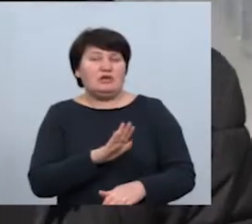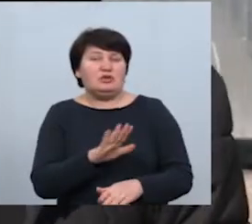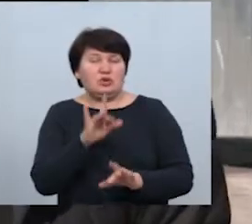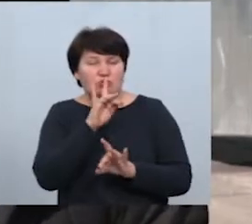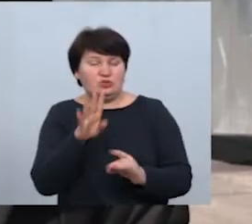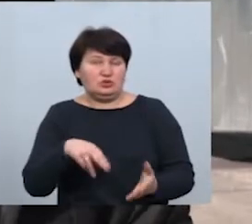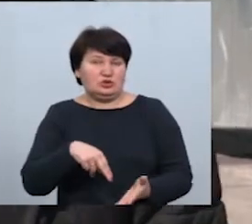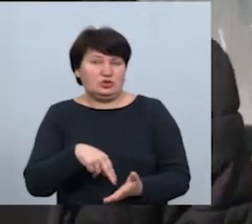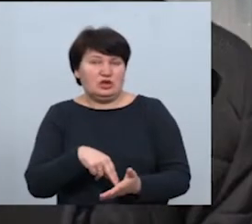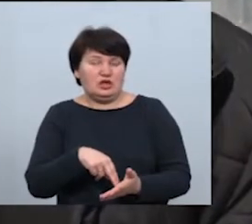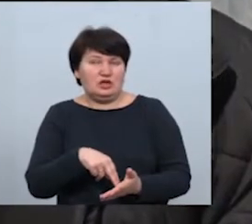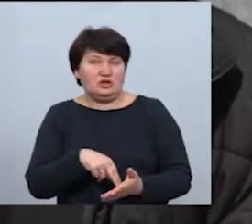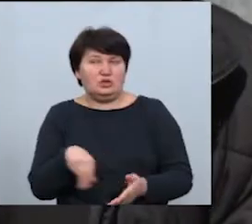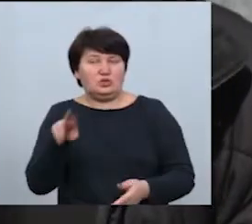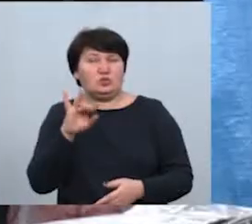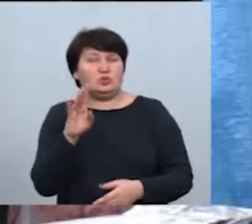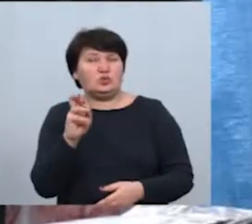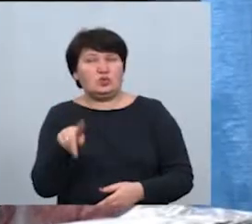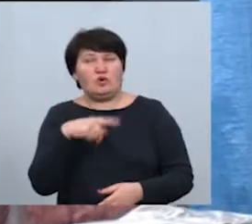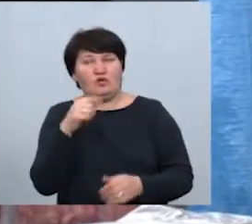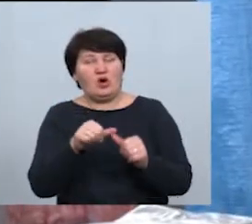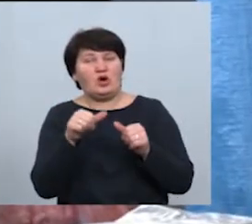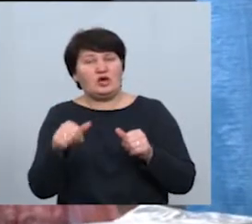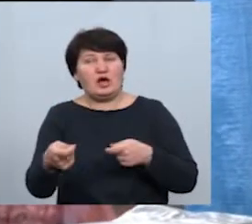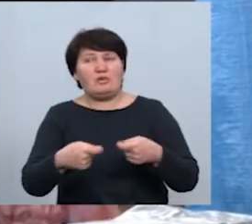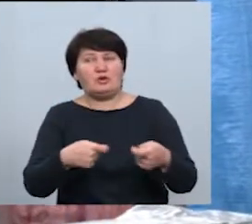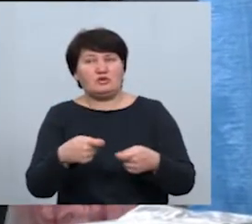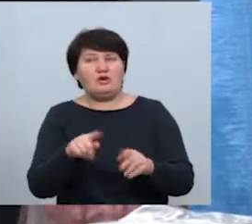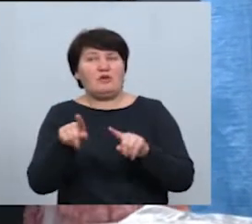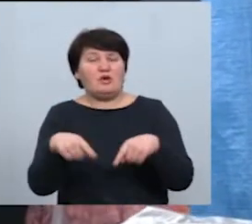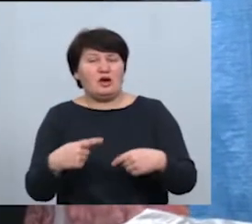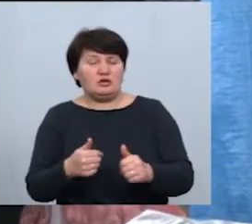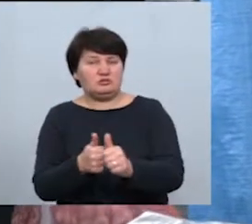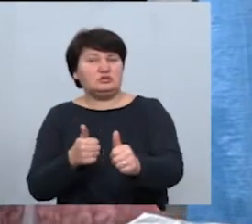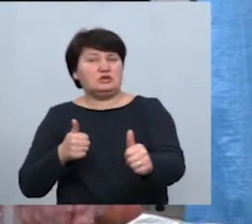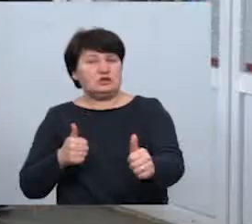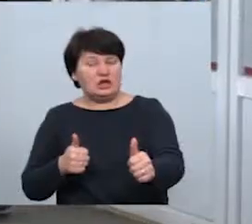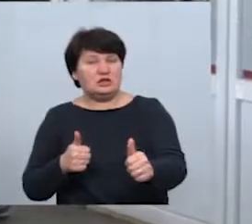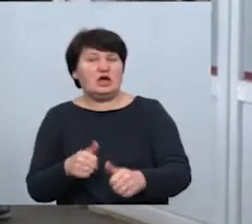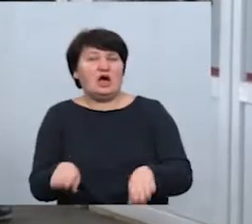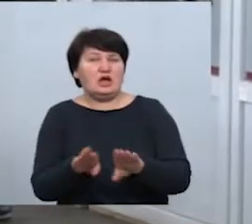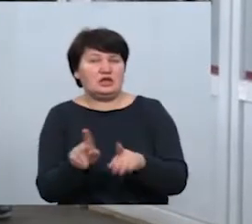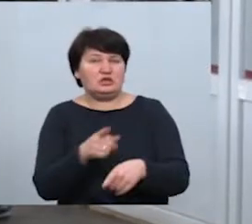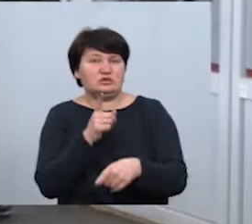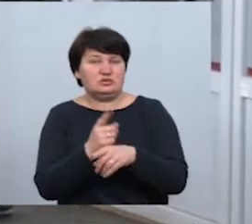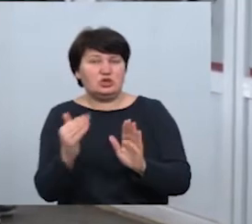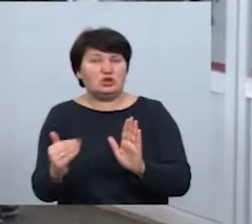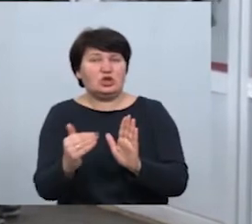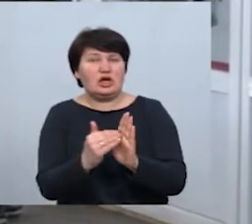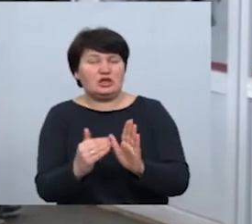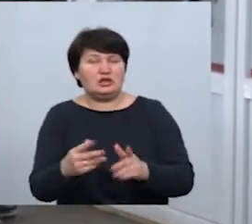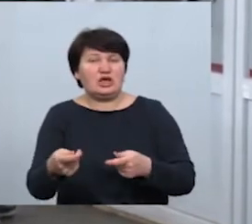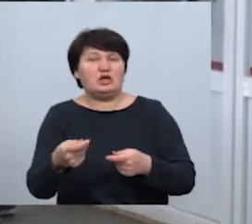Дмитро Дроздюк говорить, що окремі продавці вимагають дотримуватись дистанції. А також забороняють торкатися товарів.